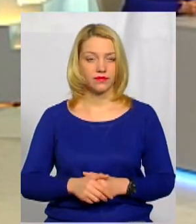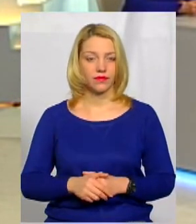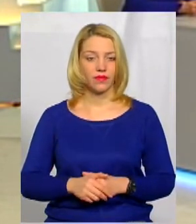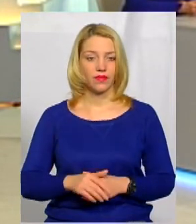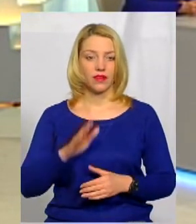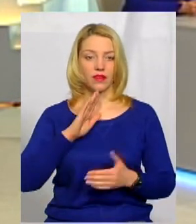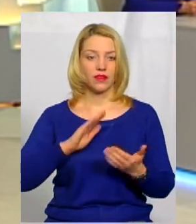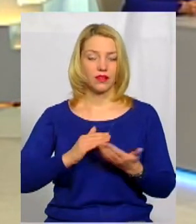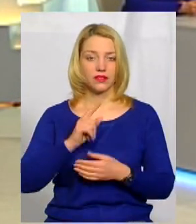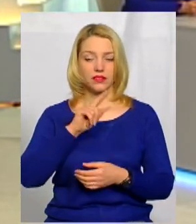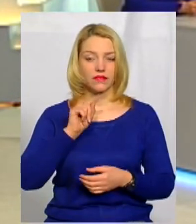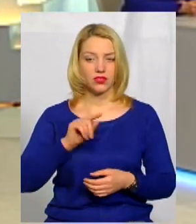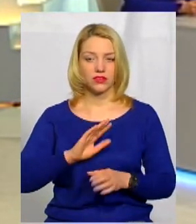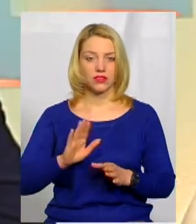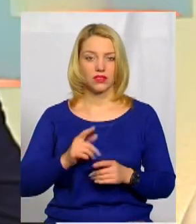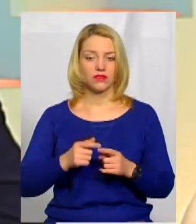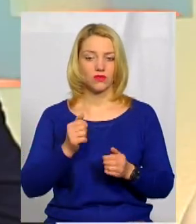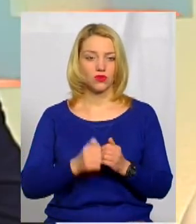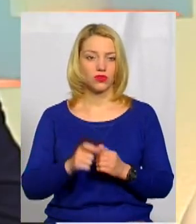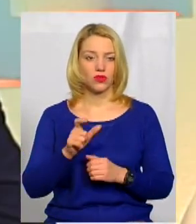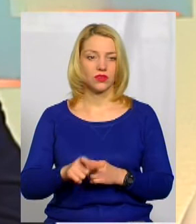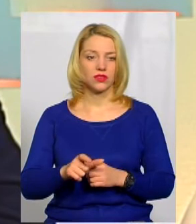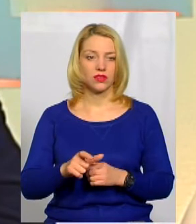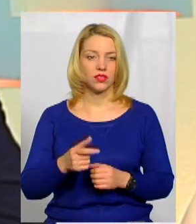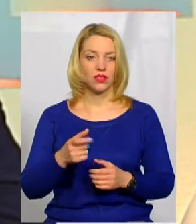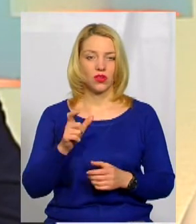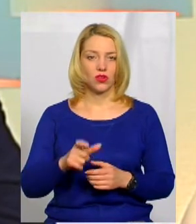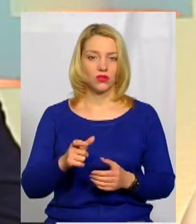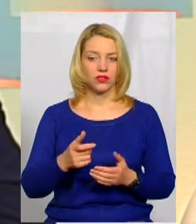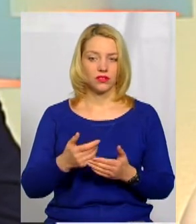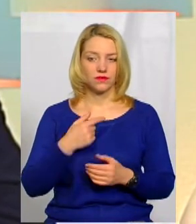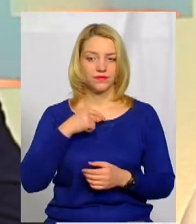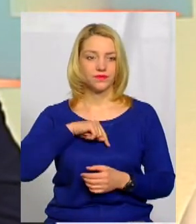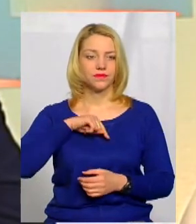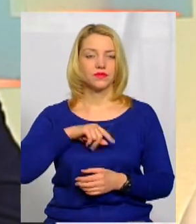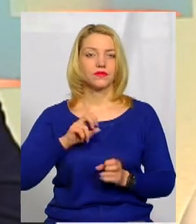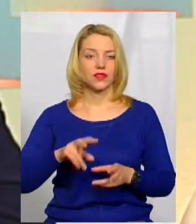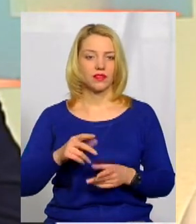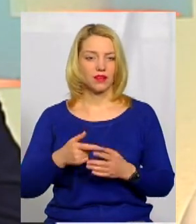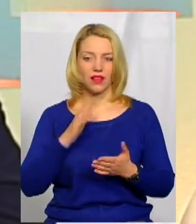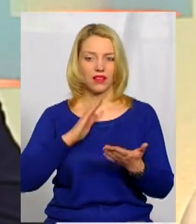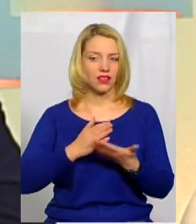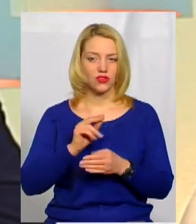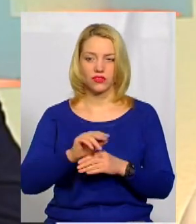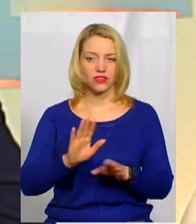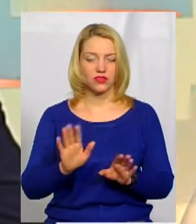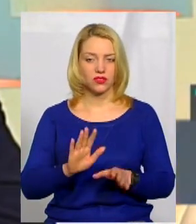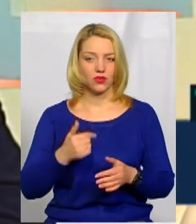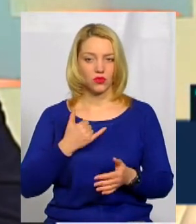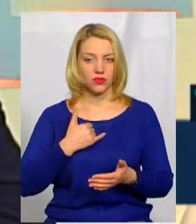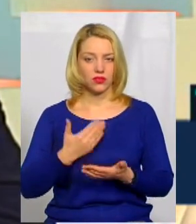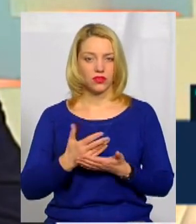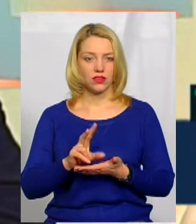Якість навчання. Це в кожній людині як від особи залежить, а не якості навчання. У нас,